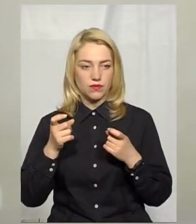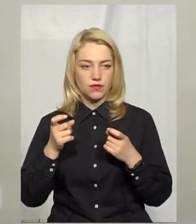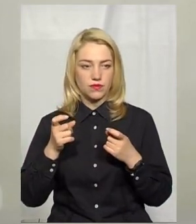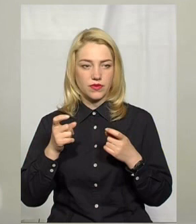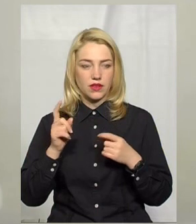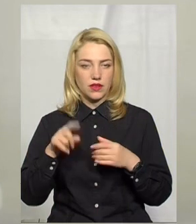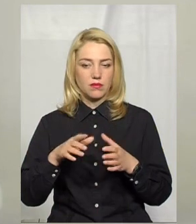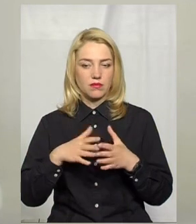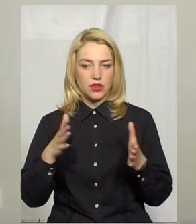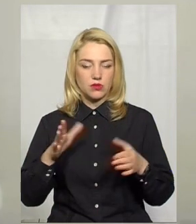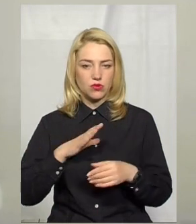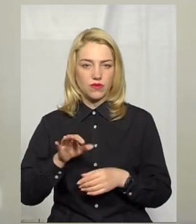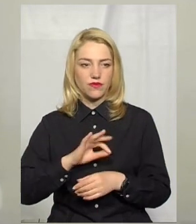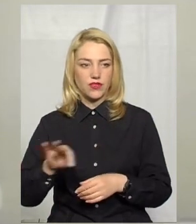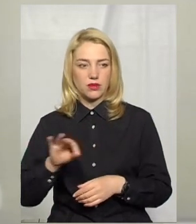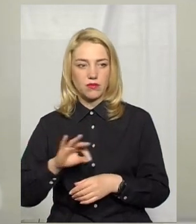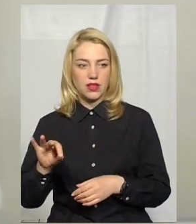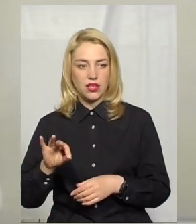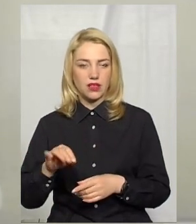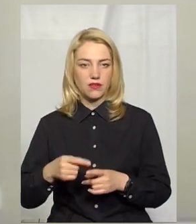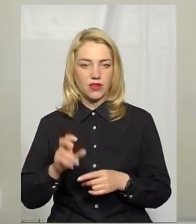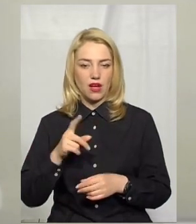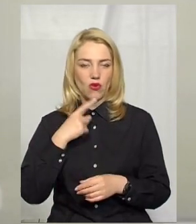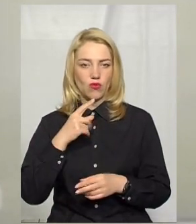Ну Олег сьогодні вже зазначив Було відмінників Кажучи мовою